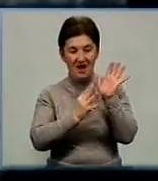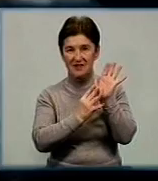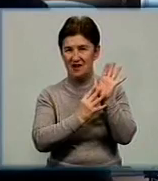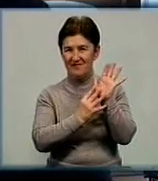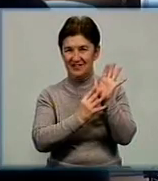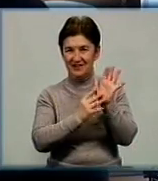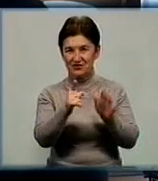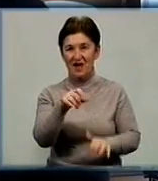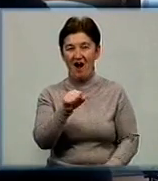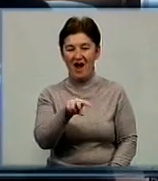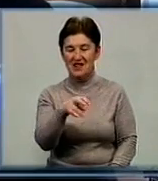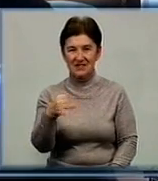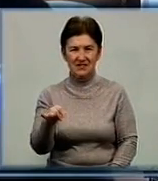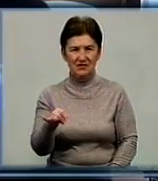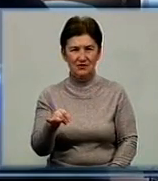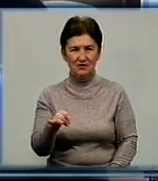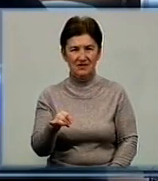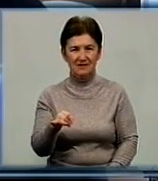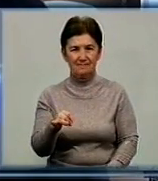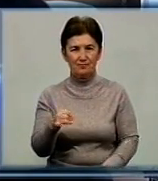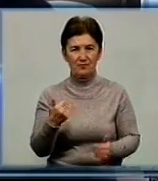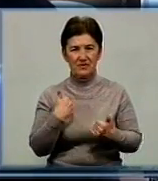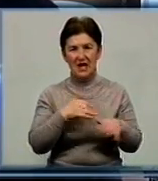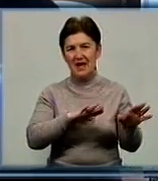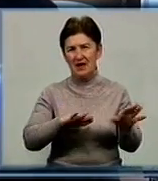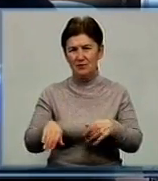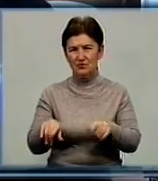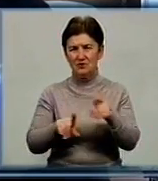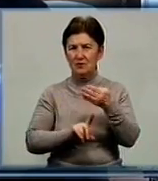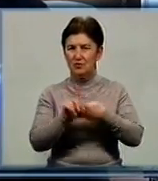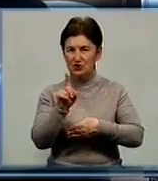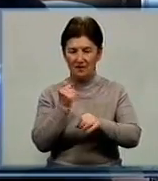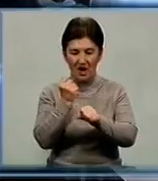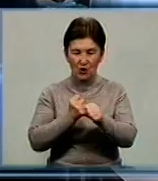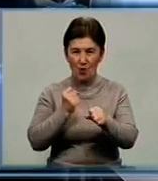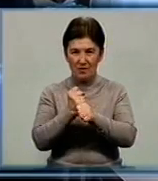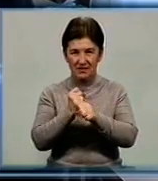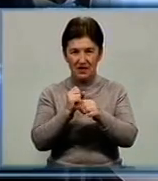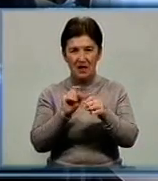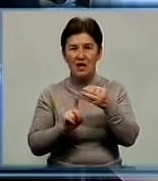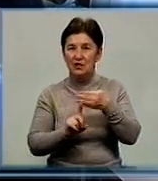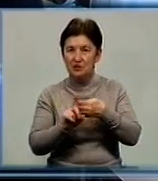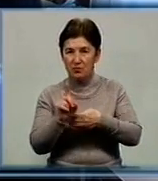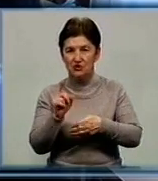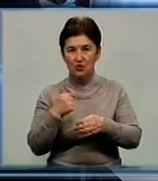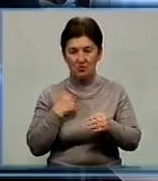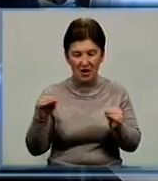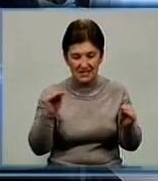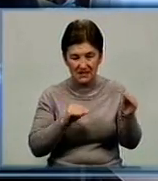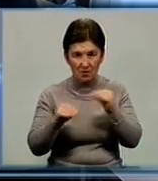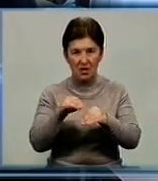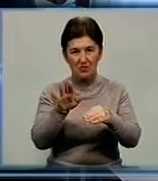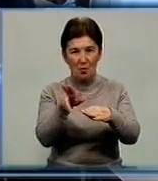Олексій. Я прийшов на гурток після зиму, так і почав її робити зразу. Спочатку я зібрала її, потім